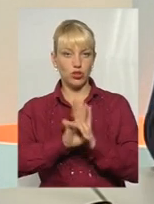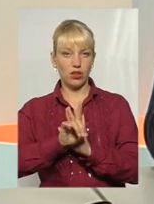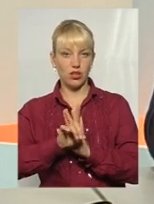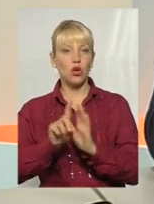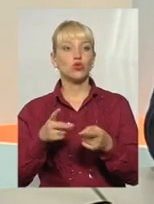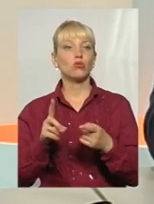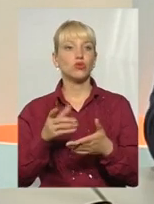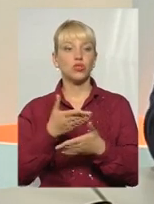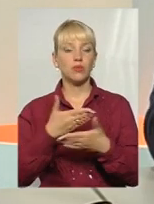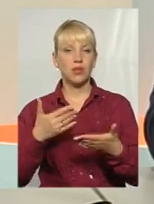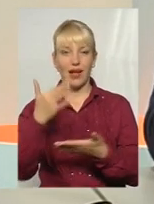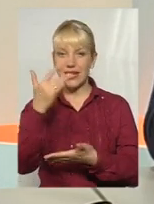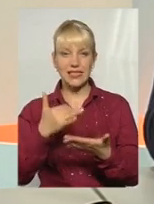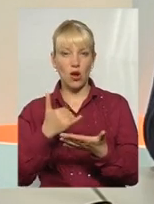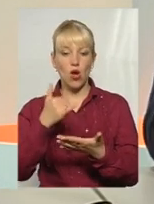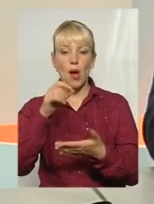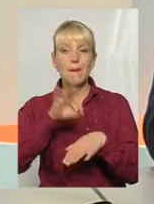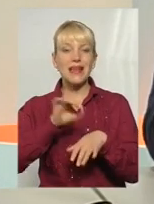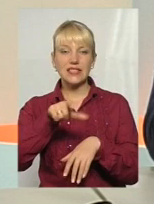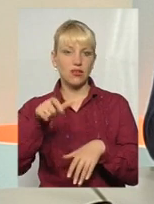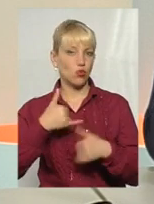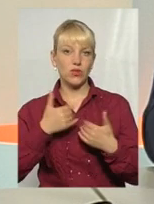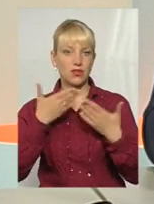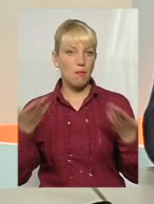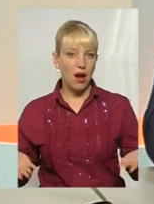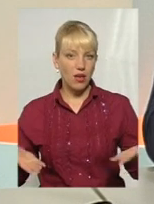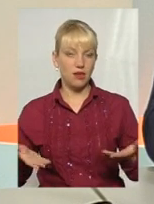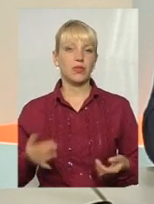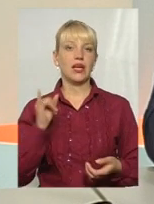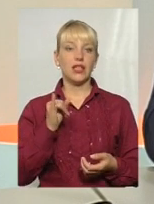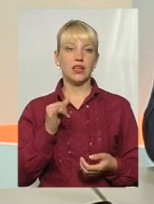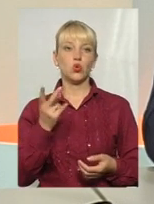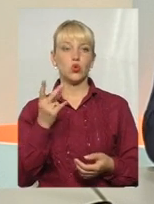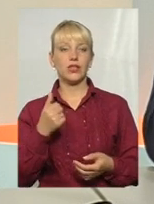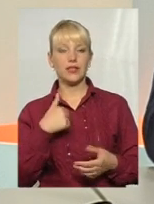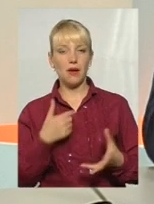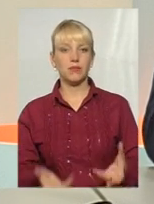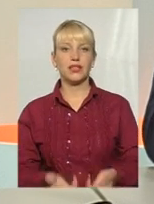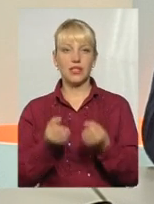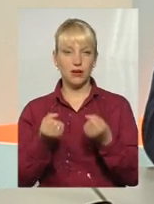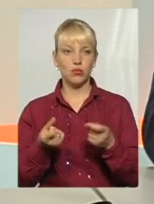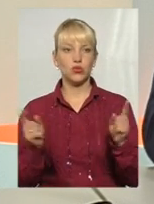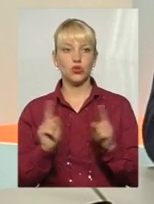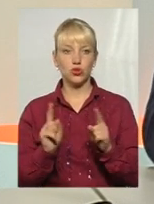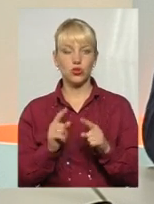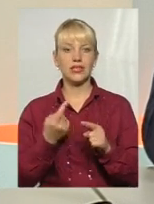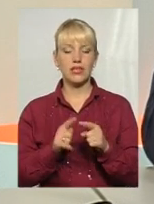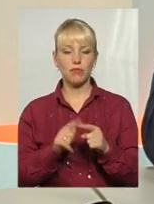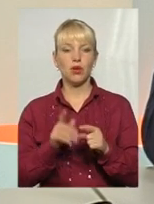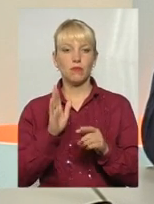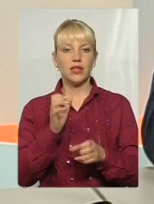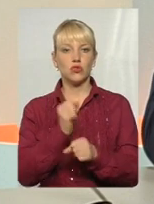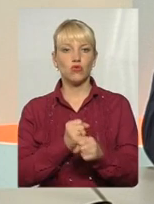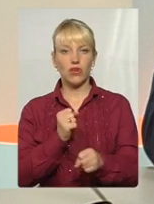маємо реєстр пацієнтів мати. Друге, я, Сергій Іванович, підтримую, що на первинку вона почне працювати, вона